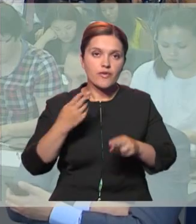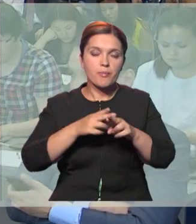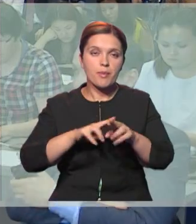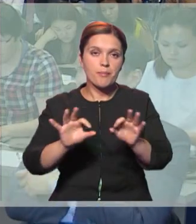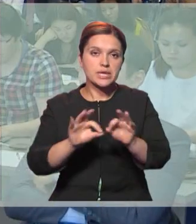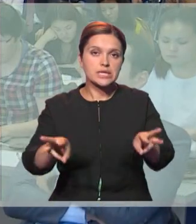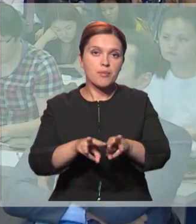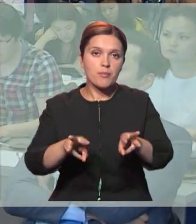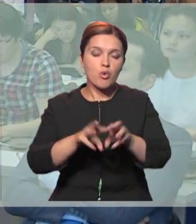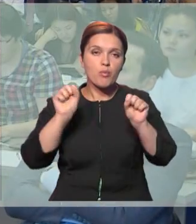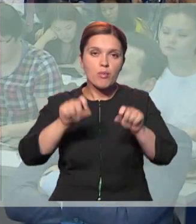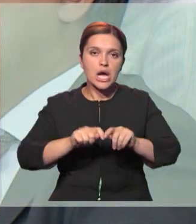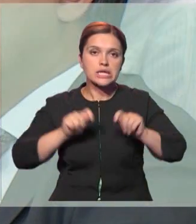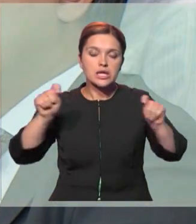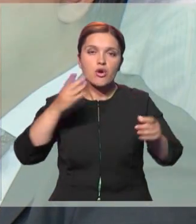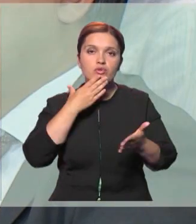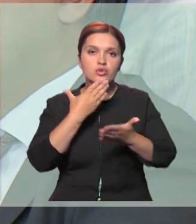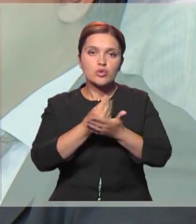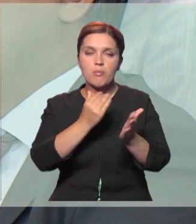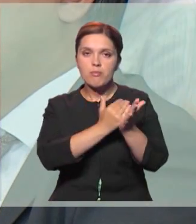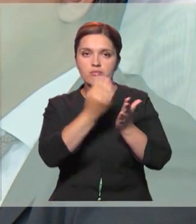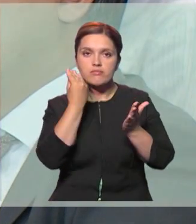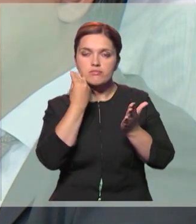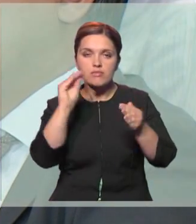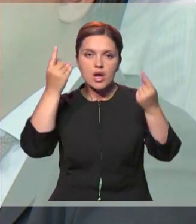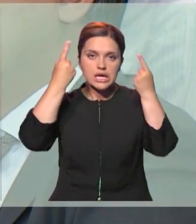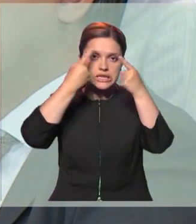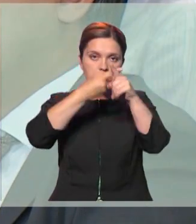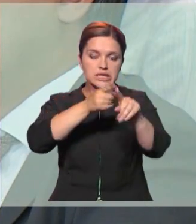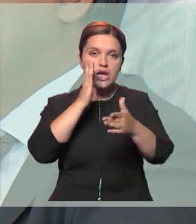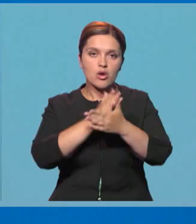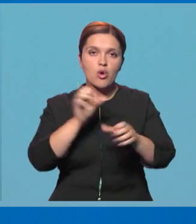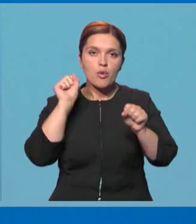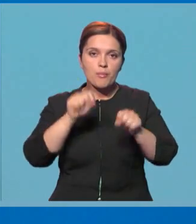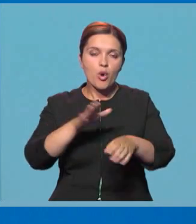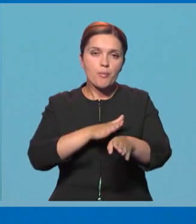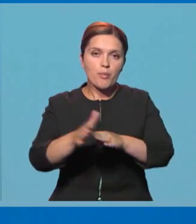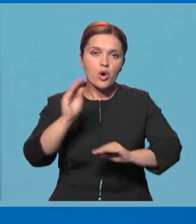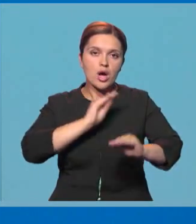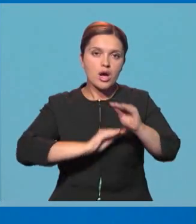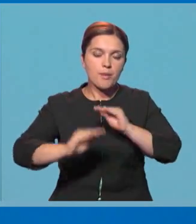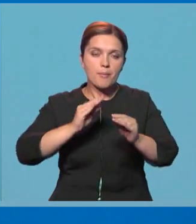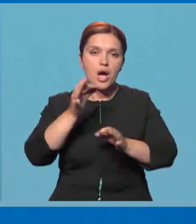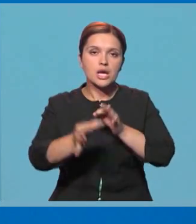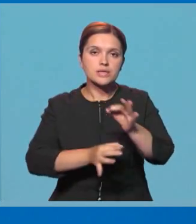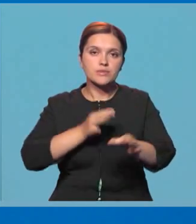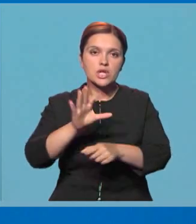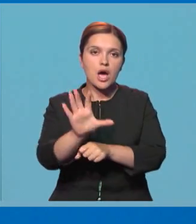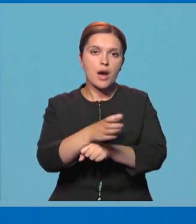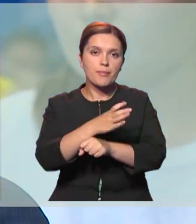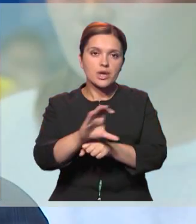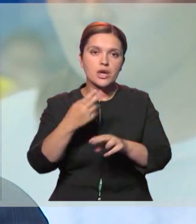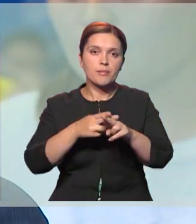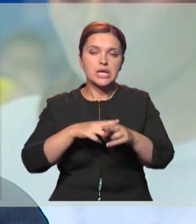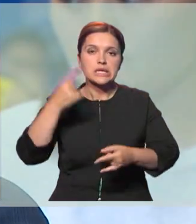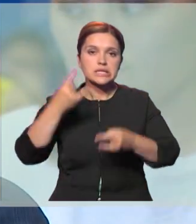позволит создать собственные высокотехнологические предприятия, способные осуществлять полный цикл работ по производству космических